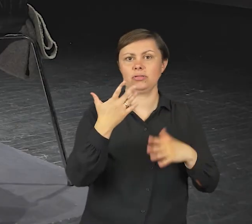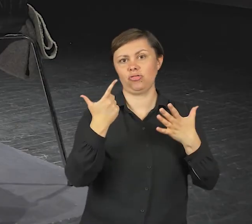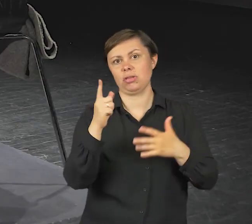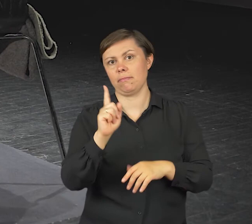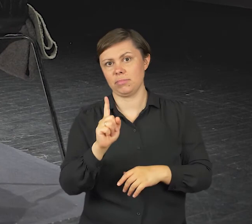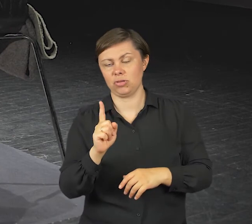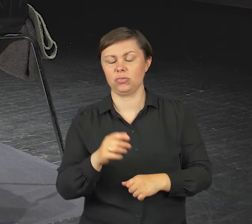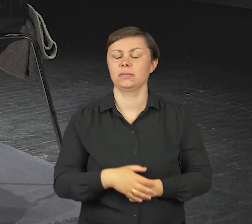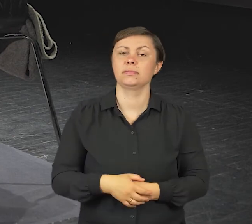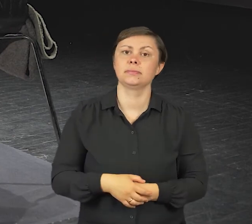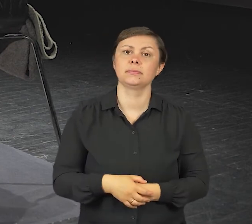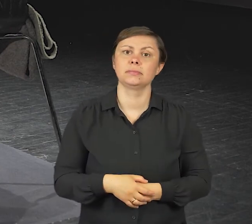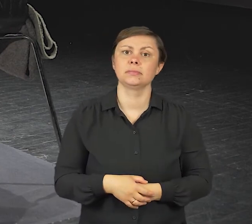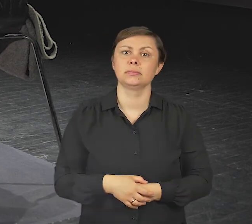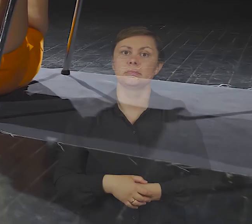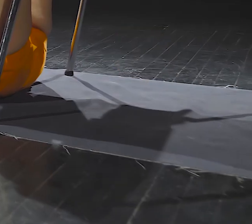minut.